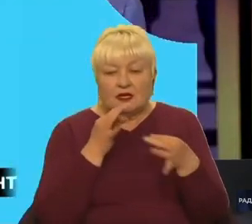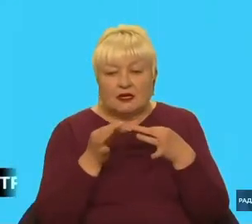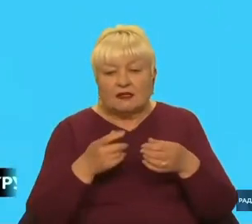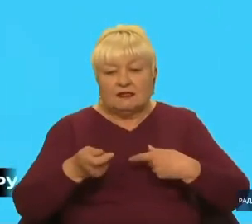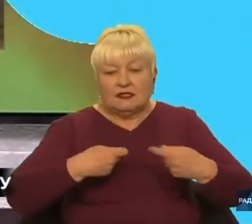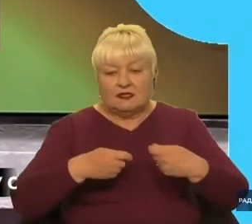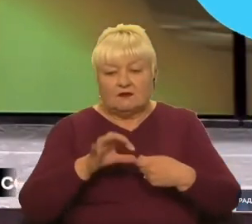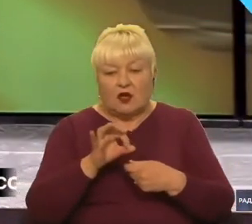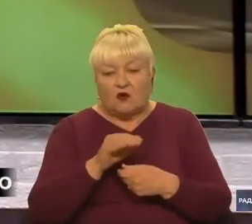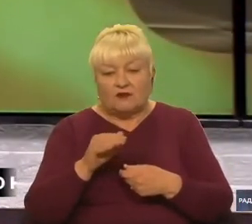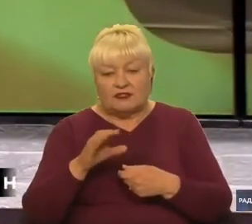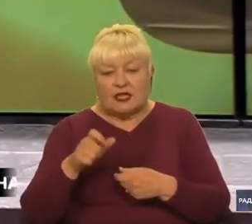Офісу президента України.